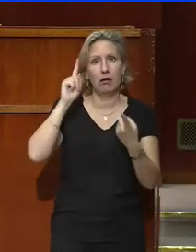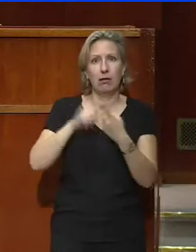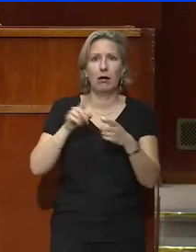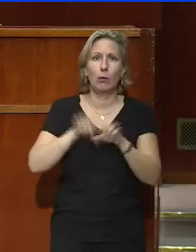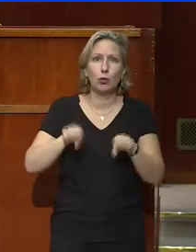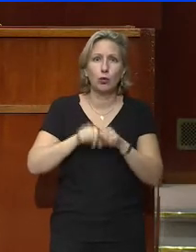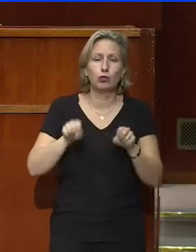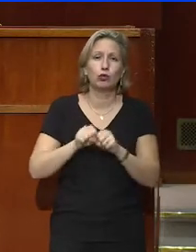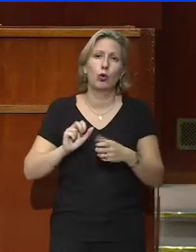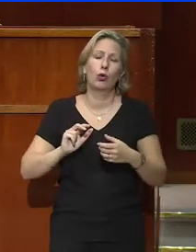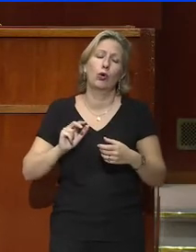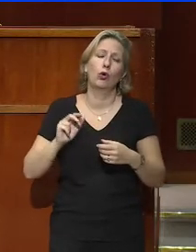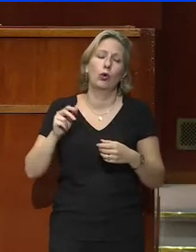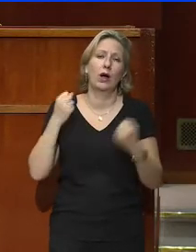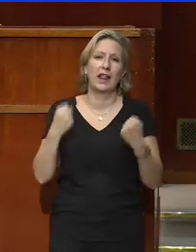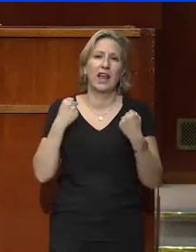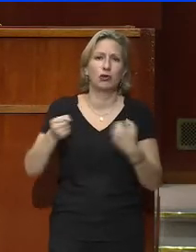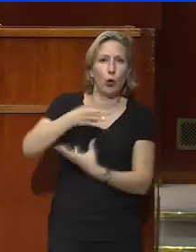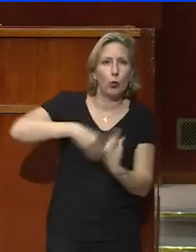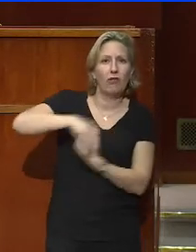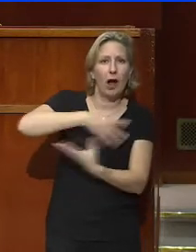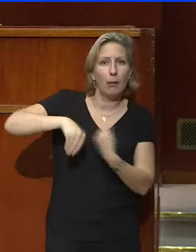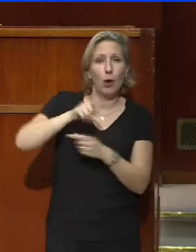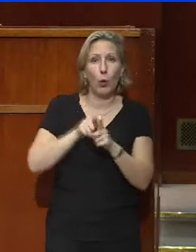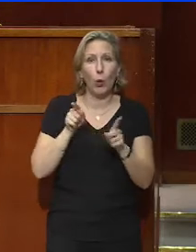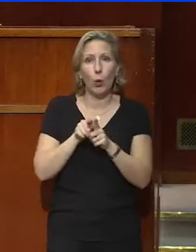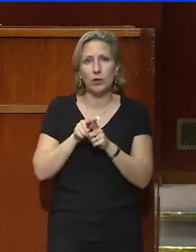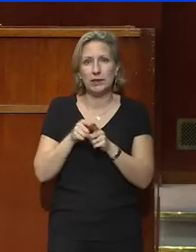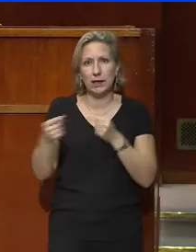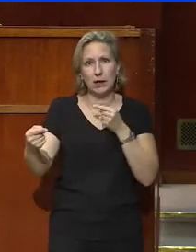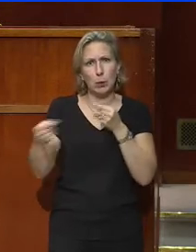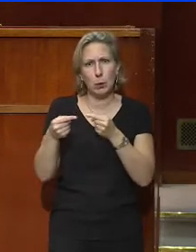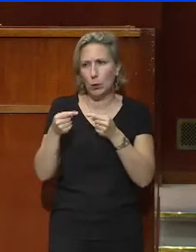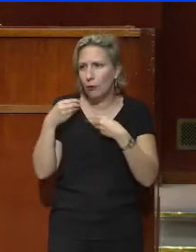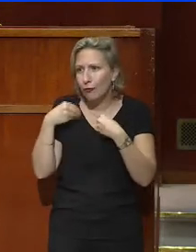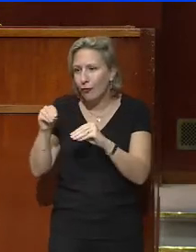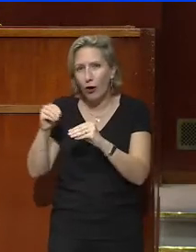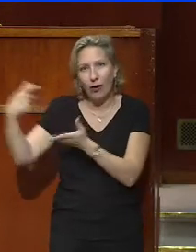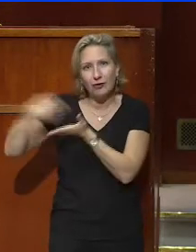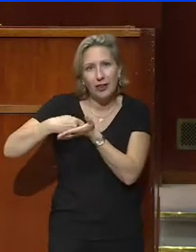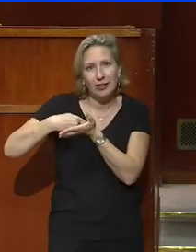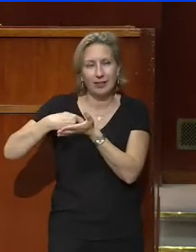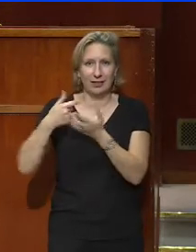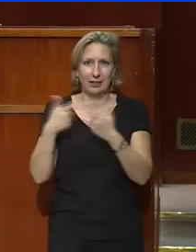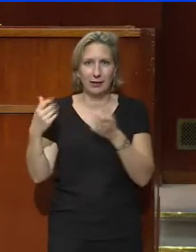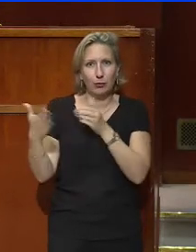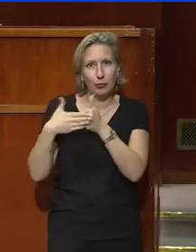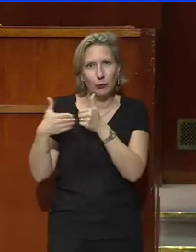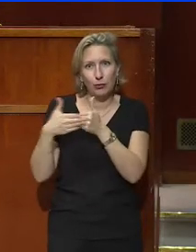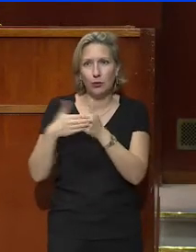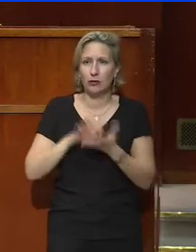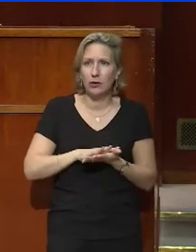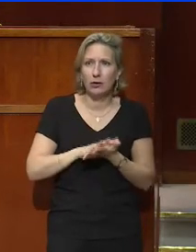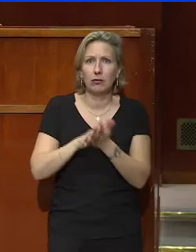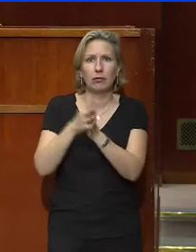production d'énergie renouvelable, bien entendu, mais aussi le développement des circuits courts. Et il y aurait d'ailleurs quelque chose d'extravagant. Imaginez le développement des